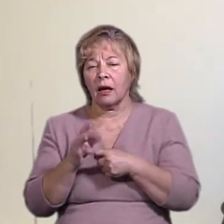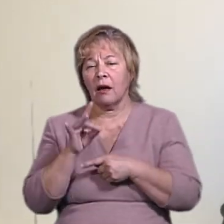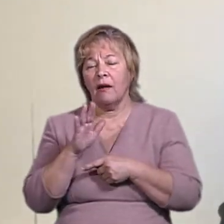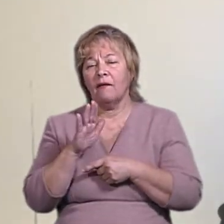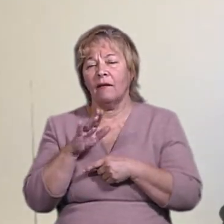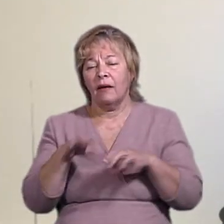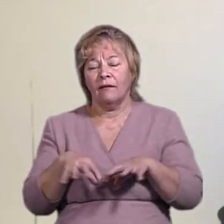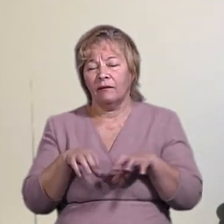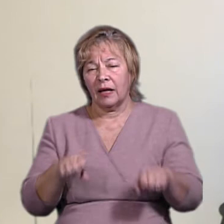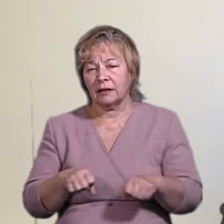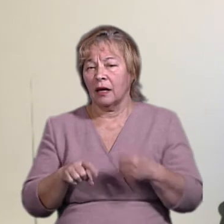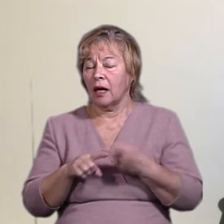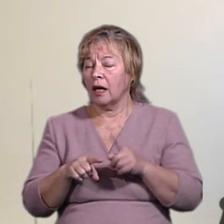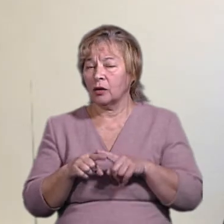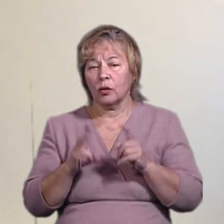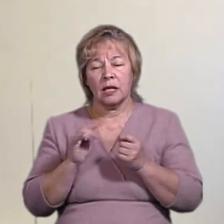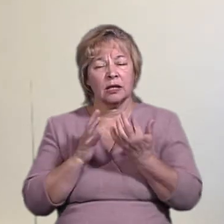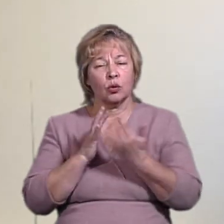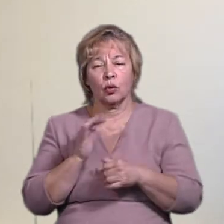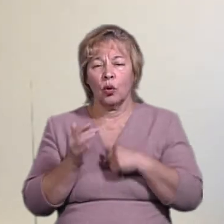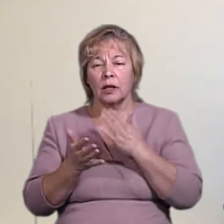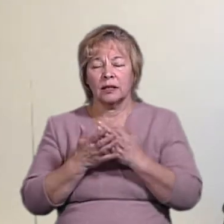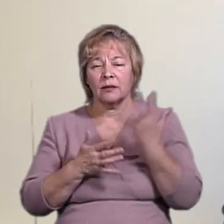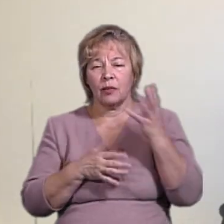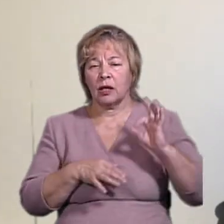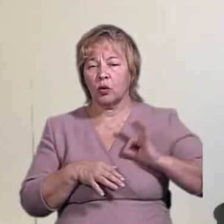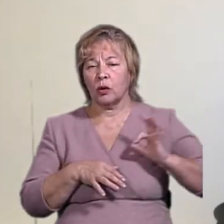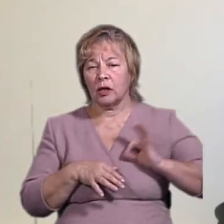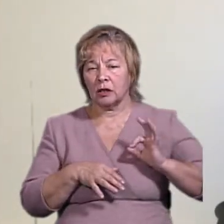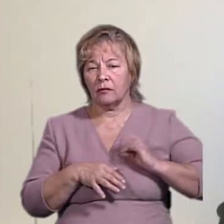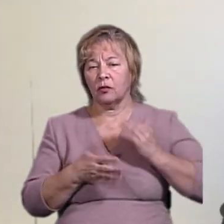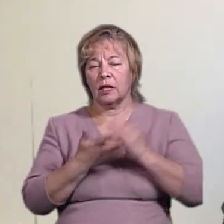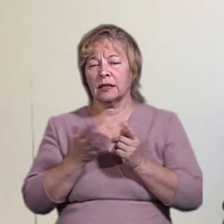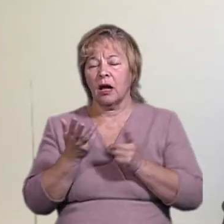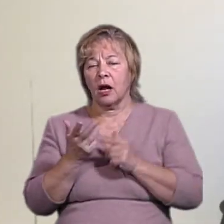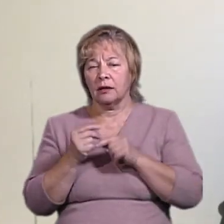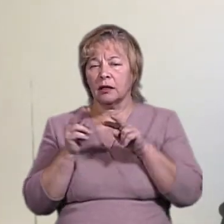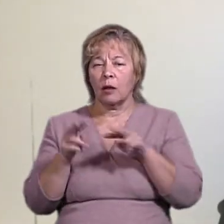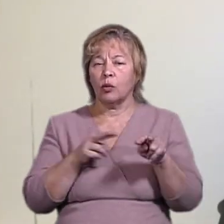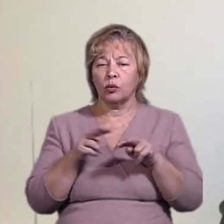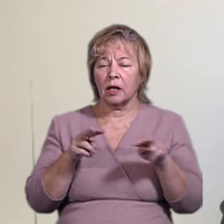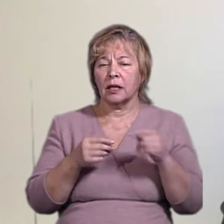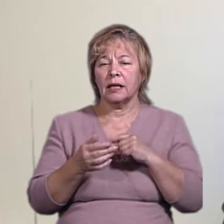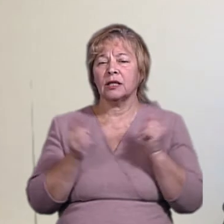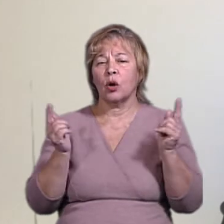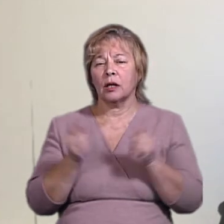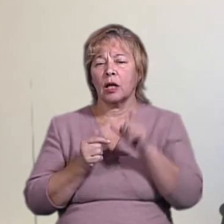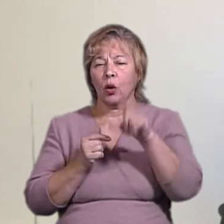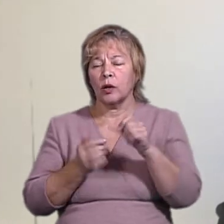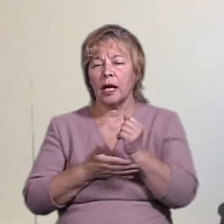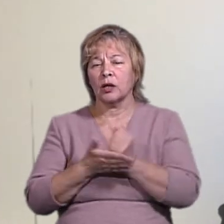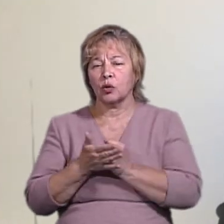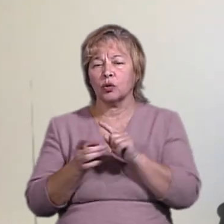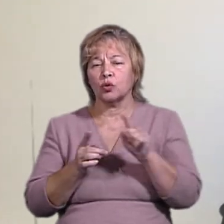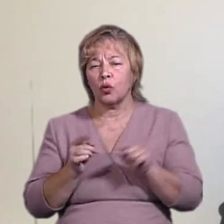Це неурядова структура, і в нас є 5 юристів, в нас є енна кількість спостерігачів, і є обмежений людський ресурс